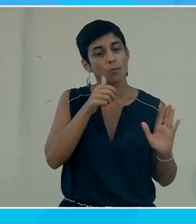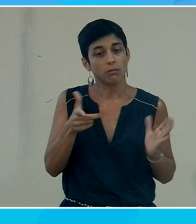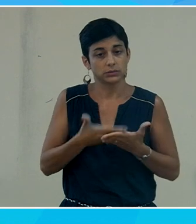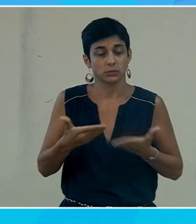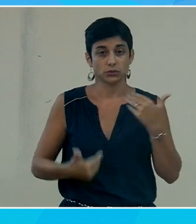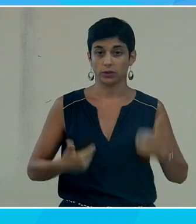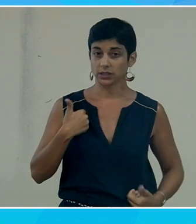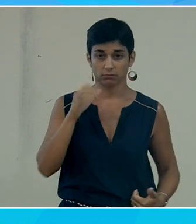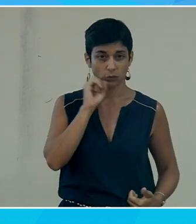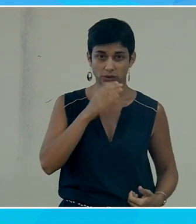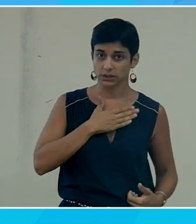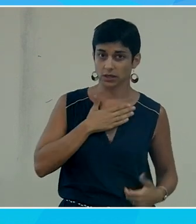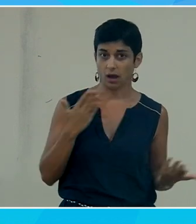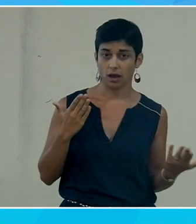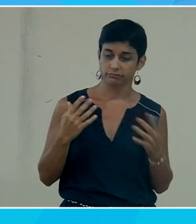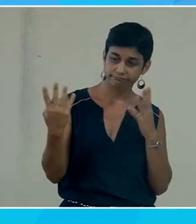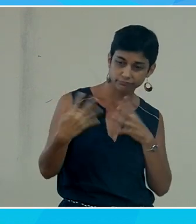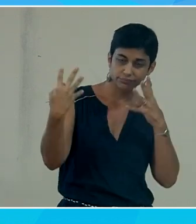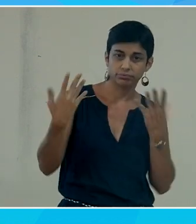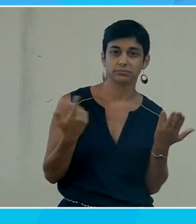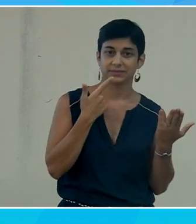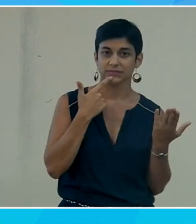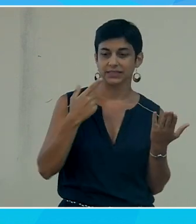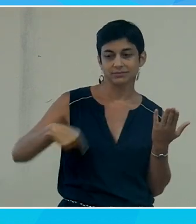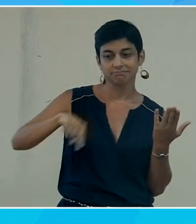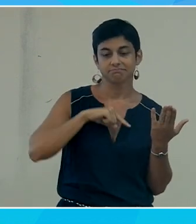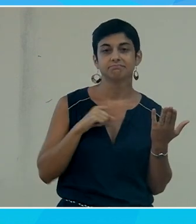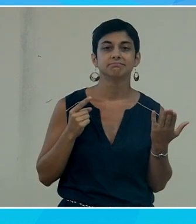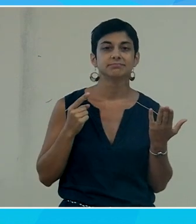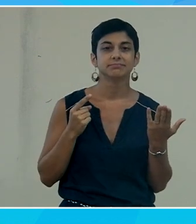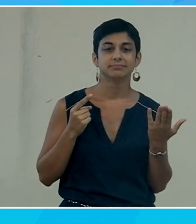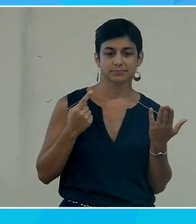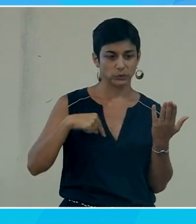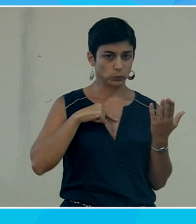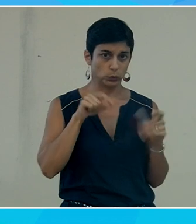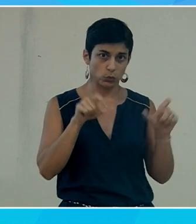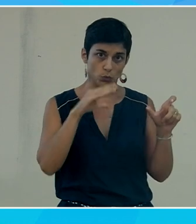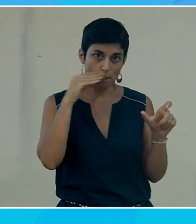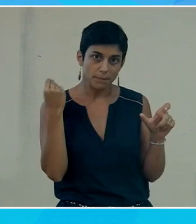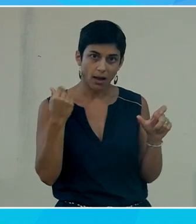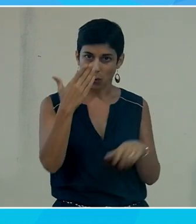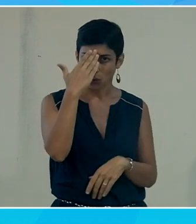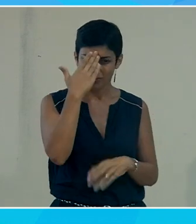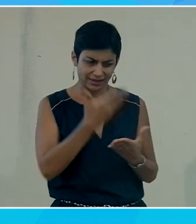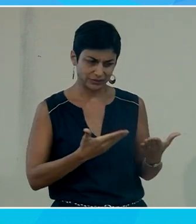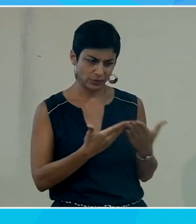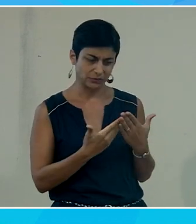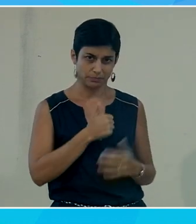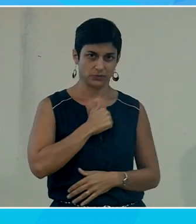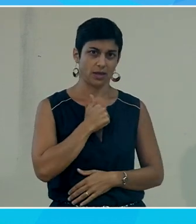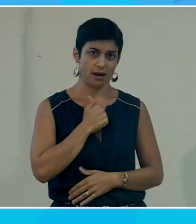handicap c'est ma vie quotidienne donc quelque part on est tous plus ou moins de proche en proche touchés par les cas de figure qui nous entourent